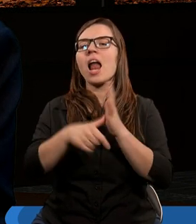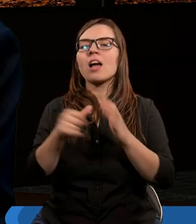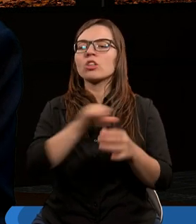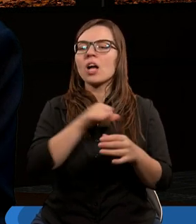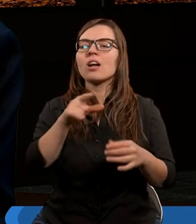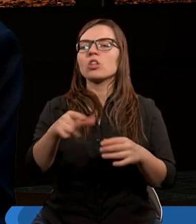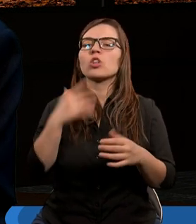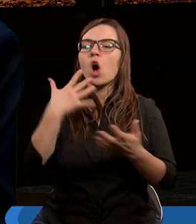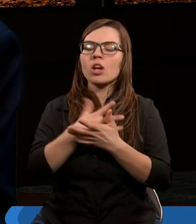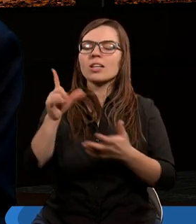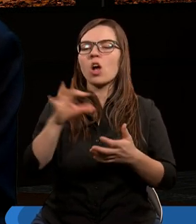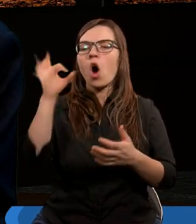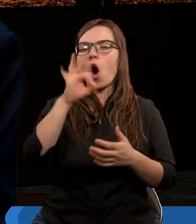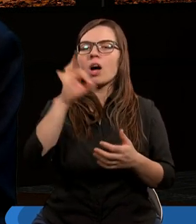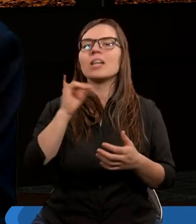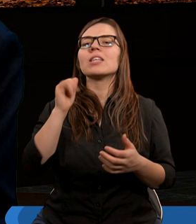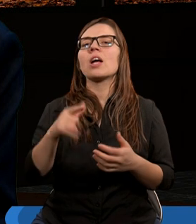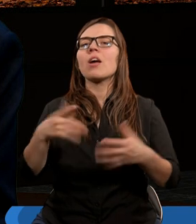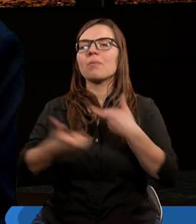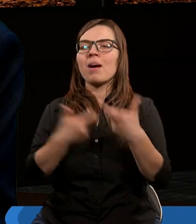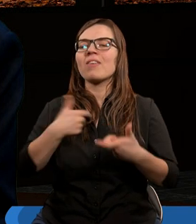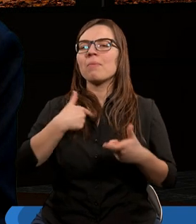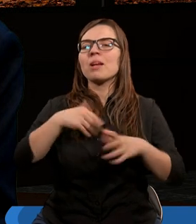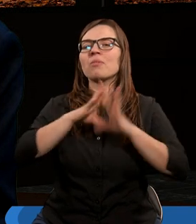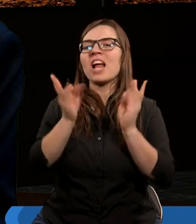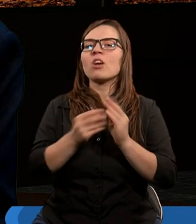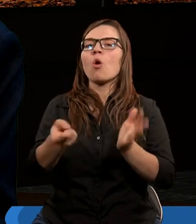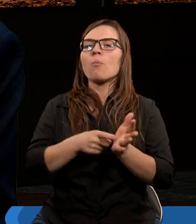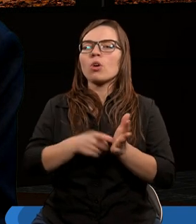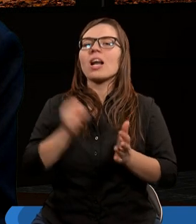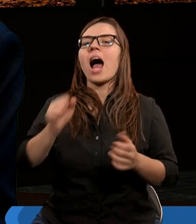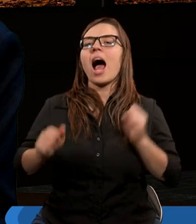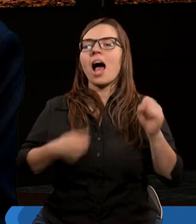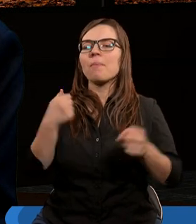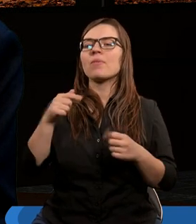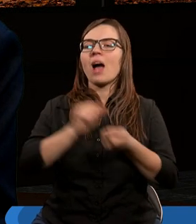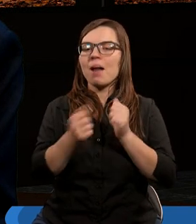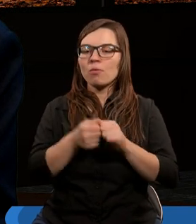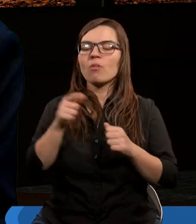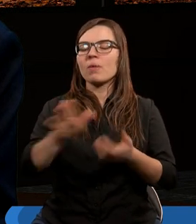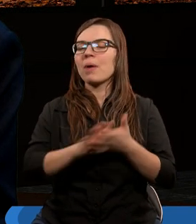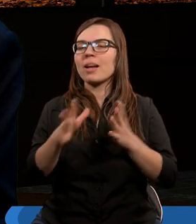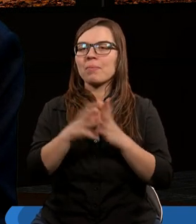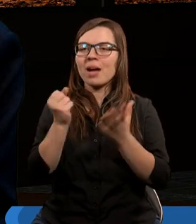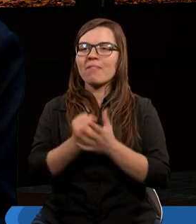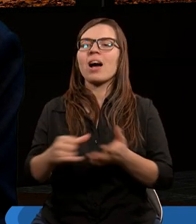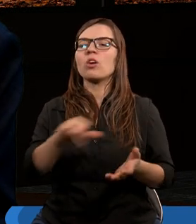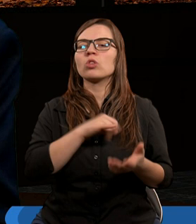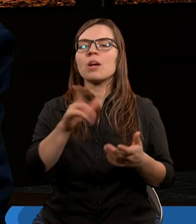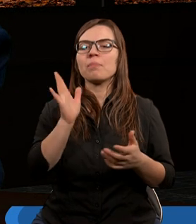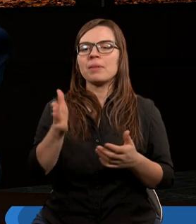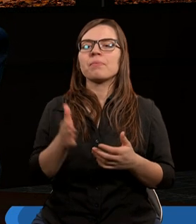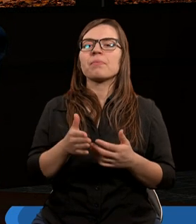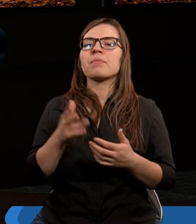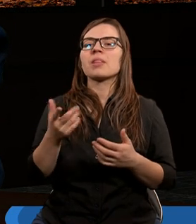Lecz grzech skorzystał z okazji przez przykazanie i sprawił we mnie wszelką porządliwość, abym, albowiem bez prawa grzech jest martwy.